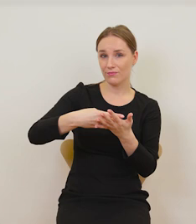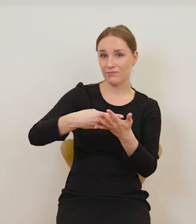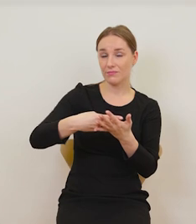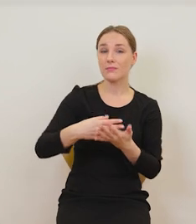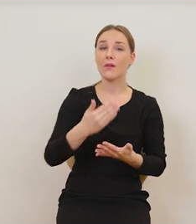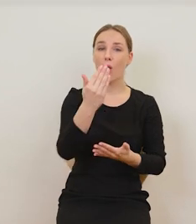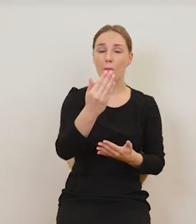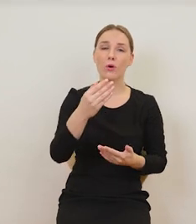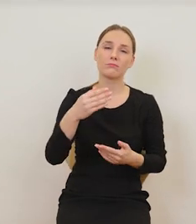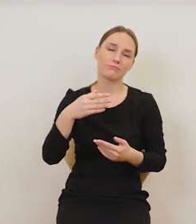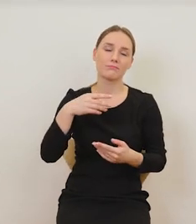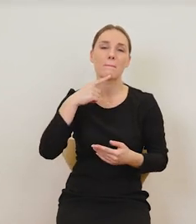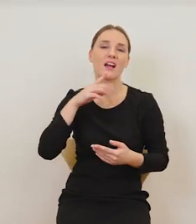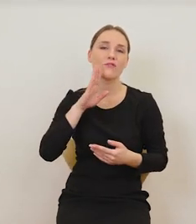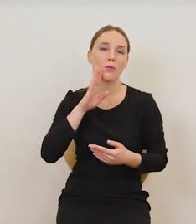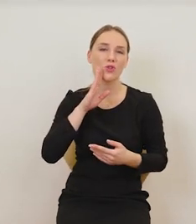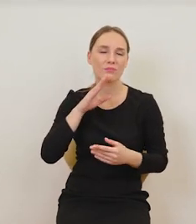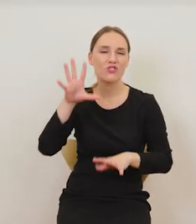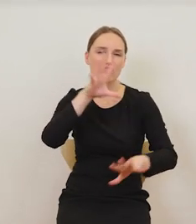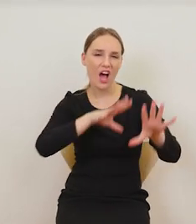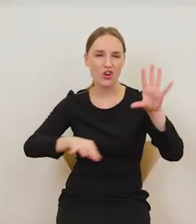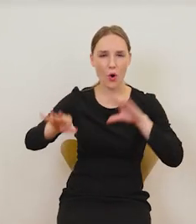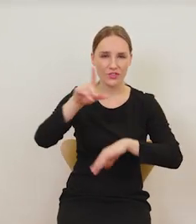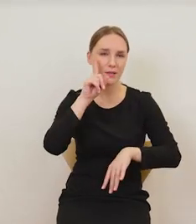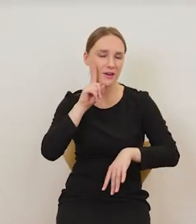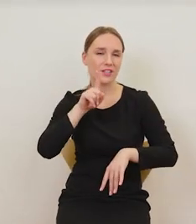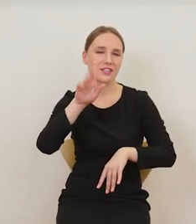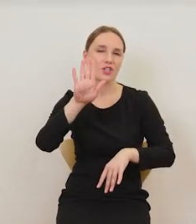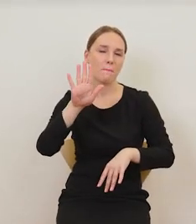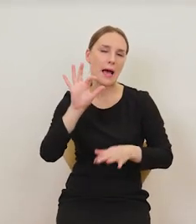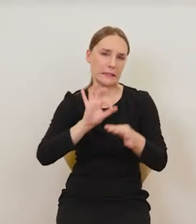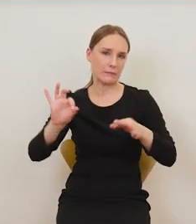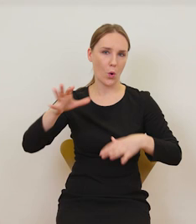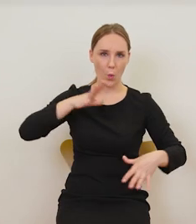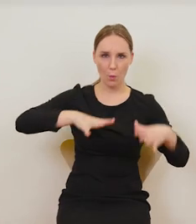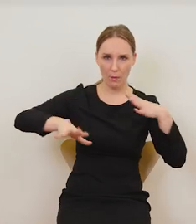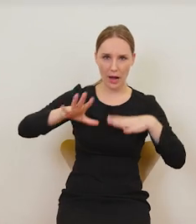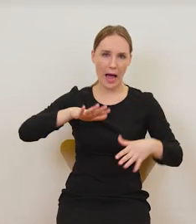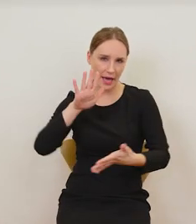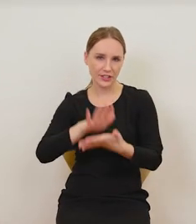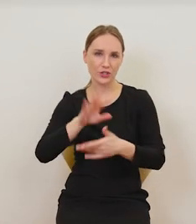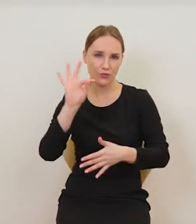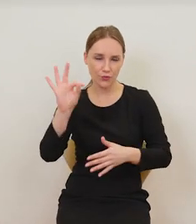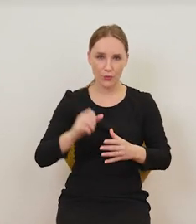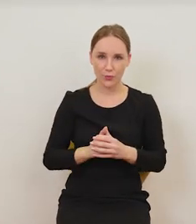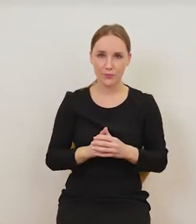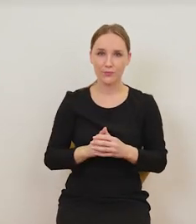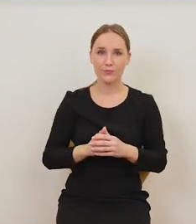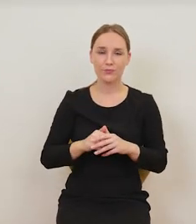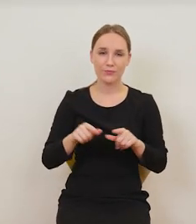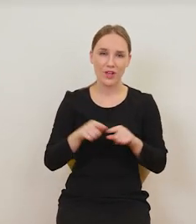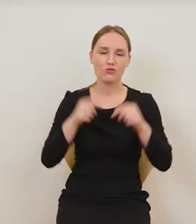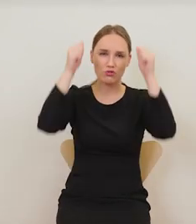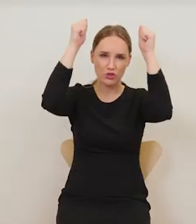zapewne czarownik, bo też szaty takie dość unikalne, też w wielkiej